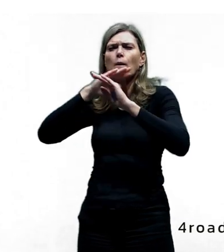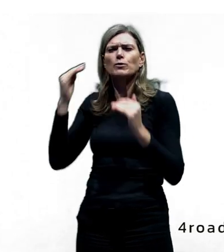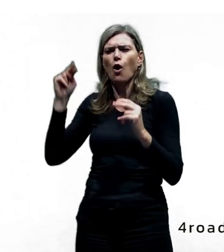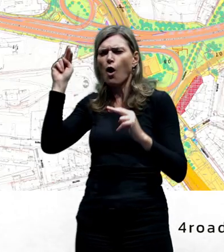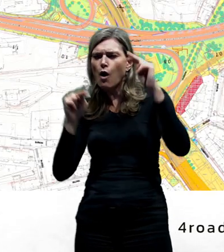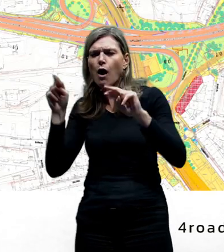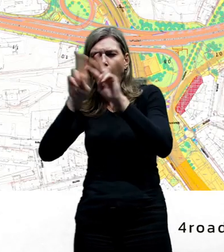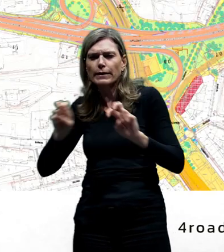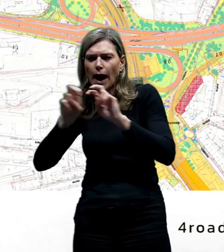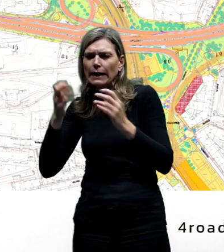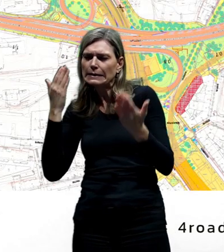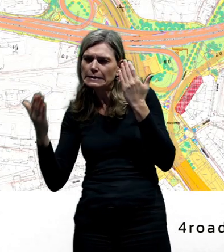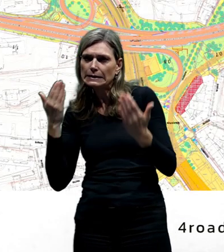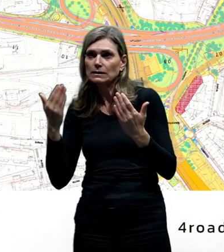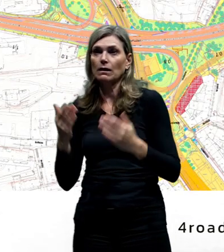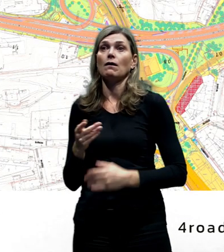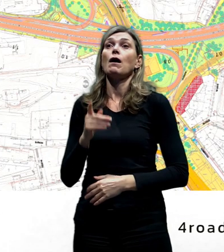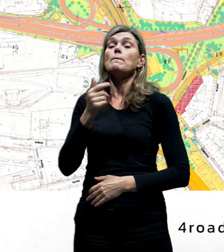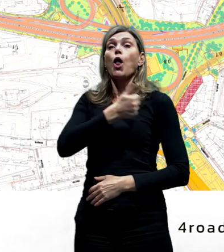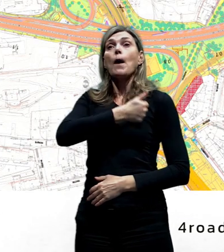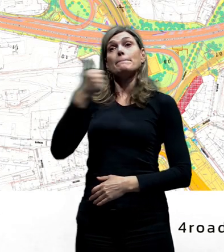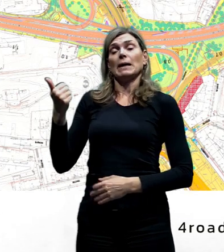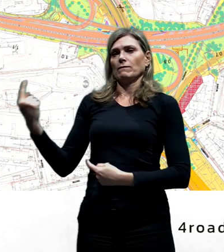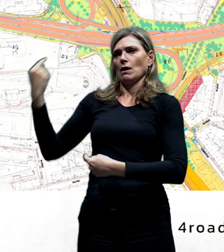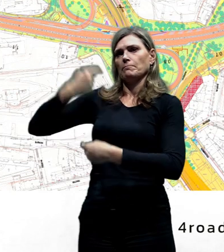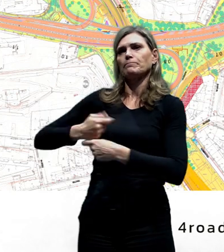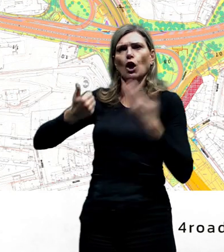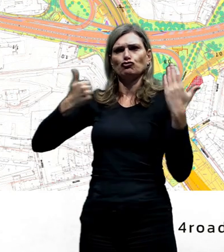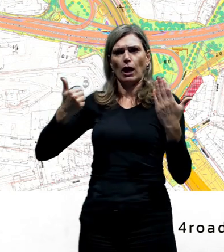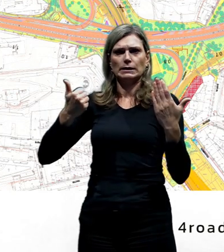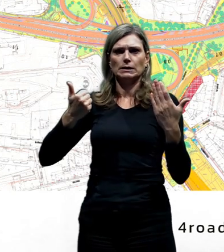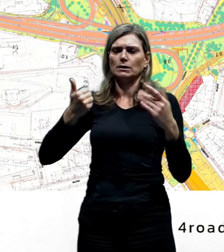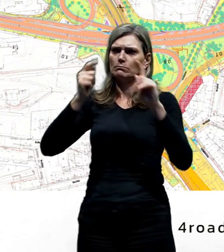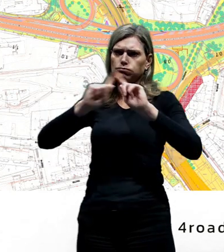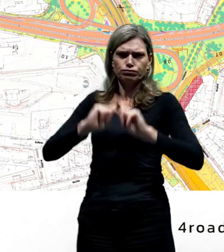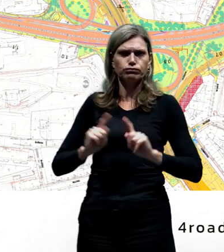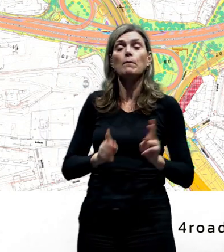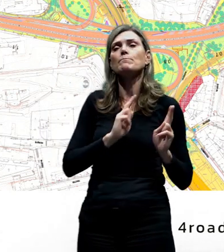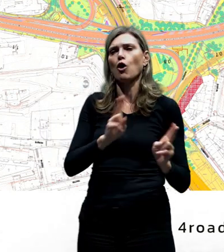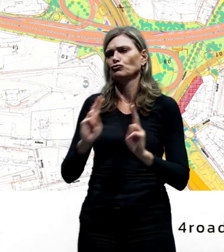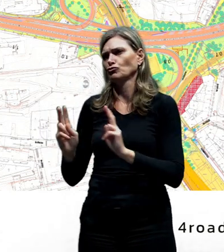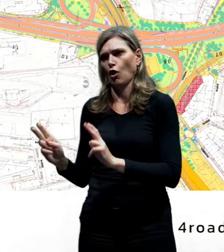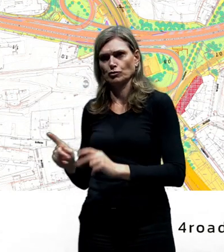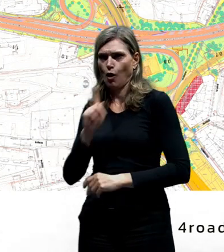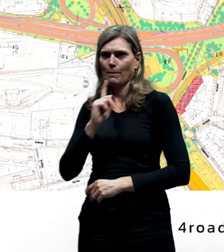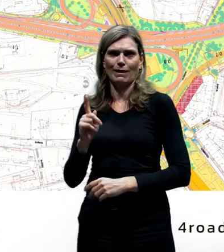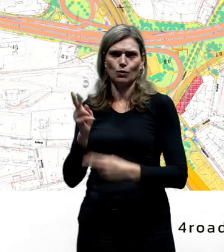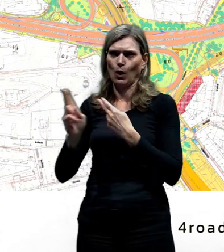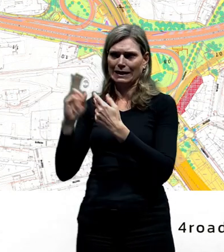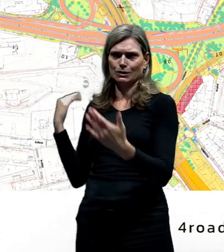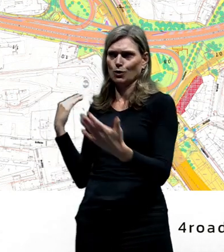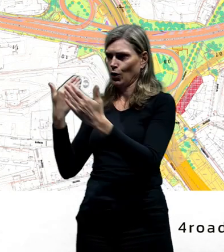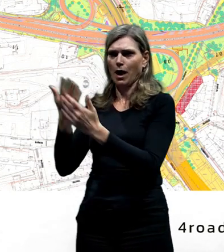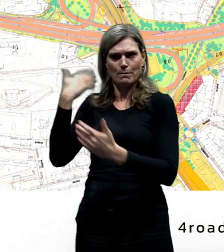Těch variant bylo zadáno na začátku šest konkrétních šest variant, které tady historicky byly.